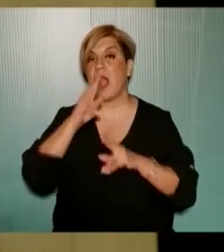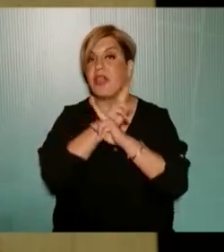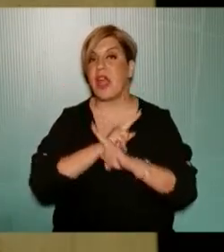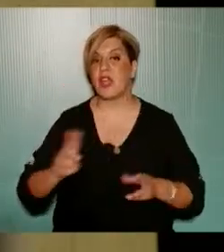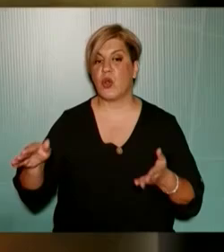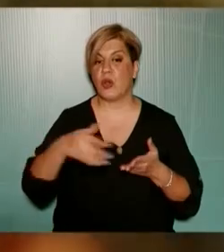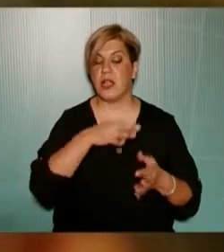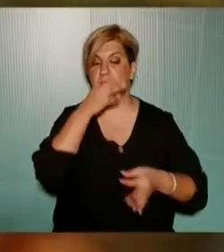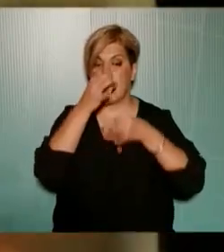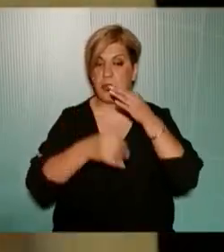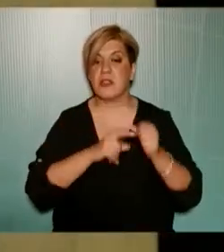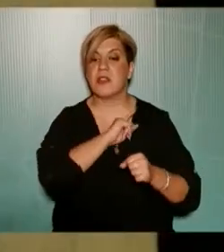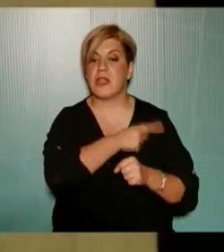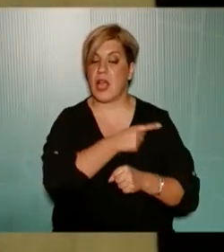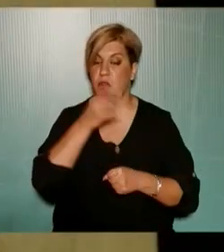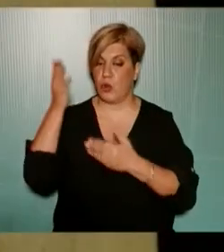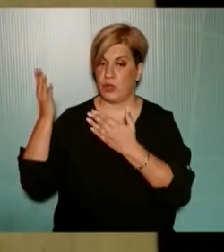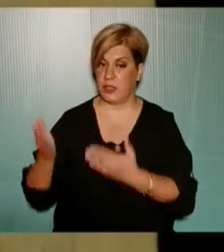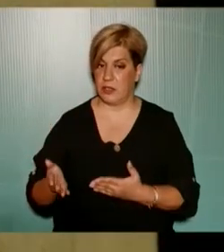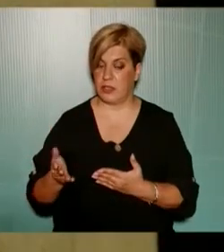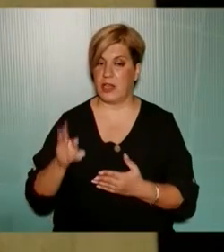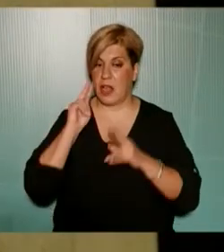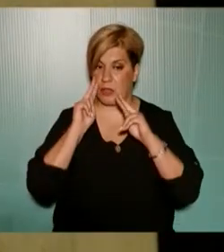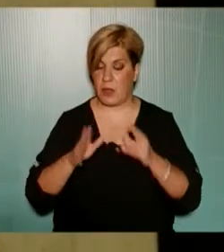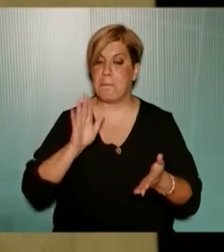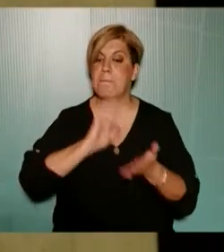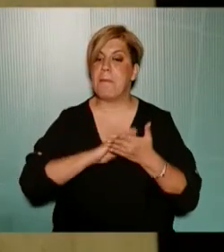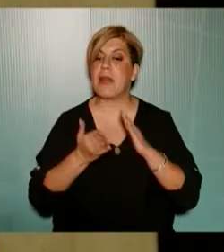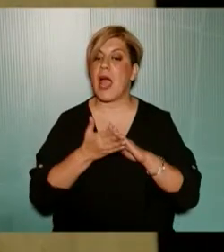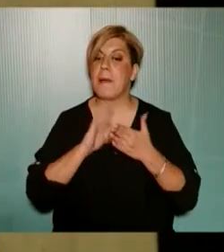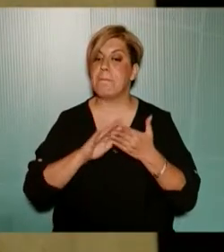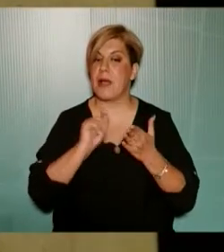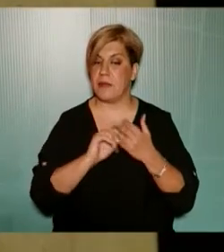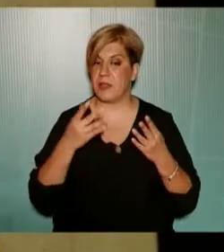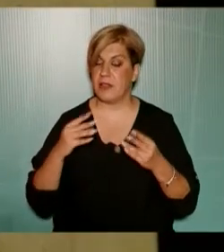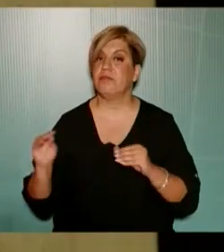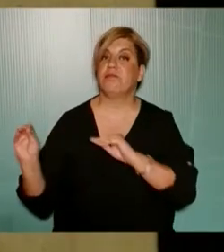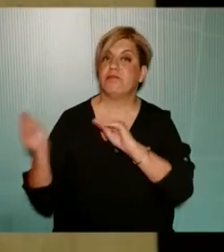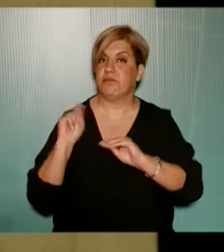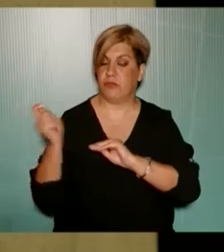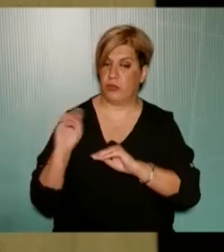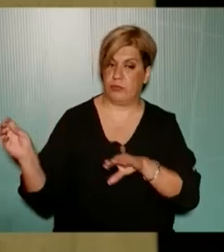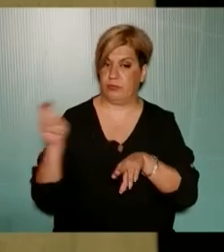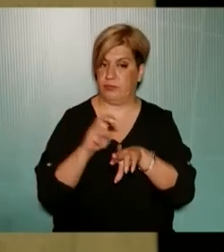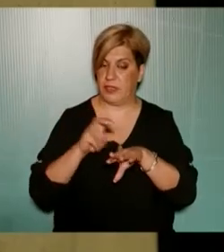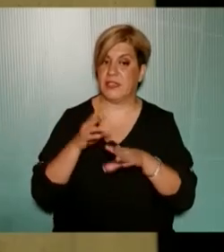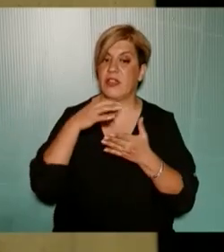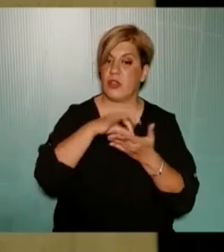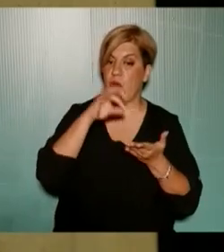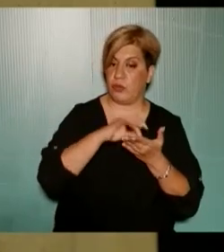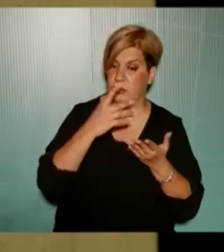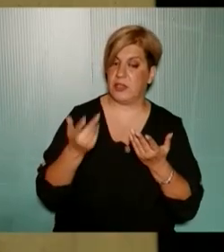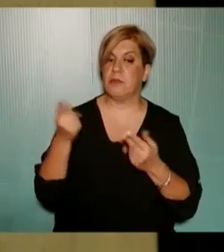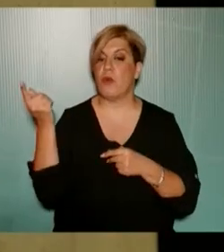μας δώσει τη δυνατότητα να δούμε τα πεπραγμένα της αποκομιδής το τι βελτιώσεις